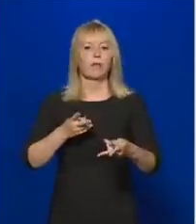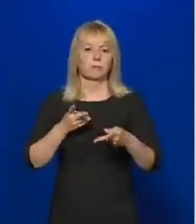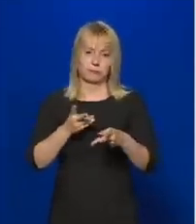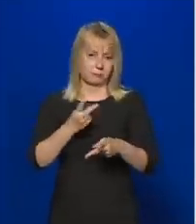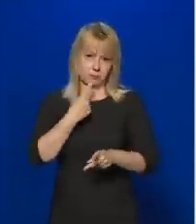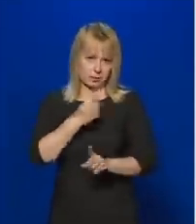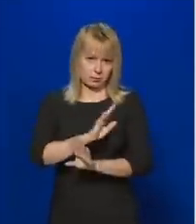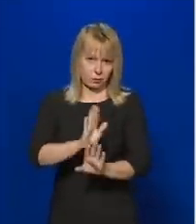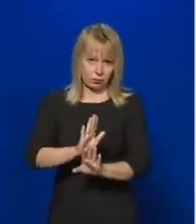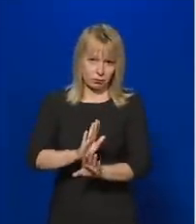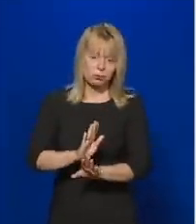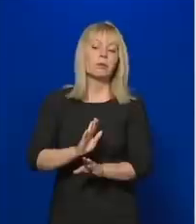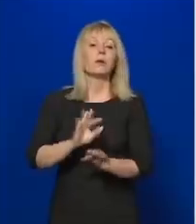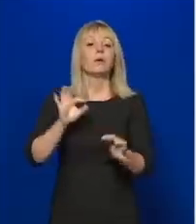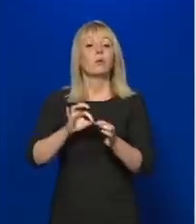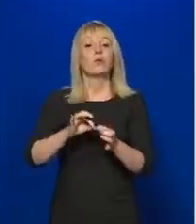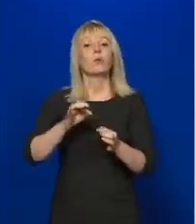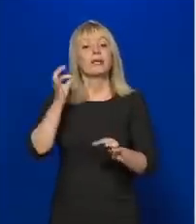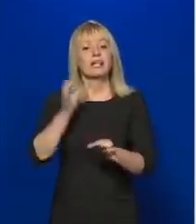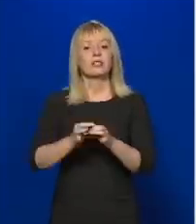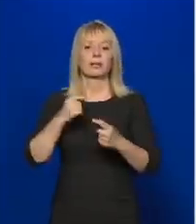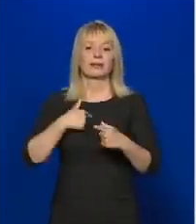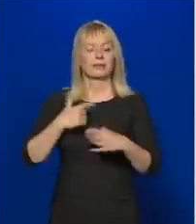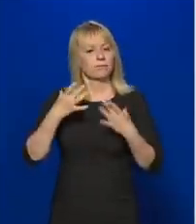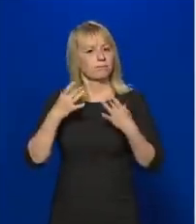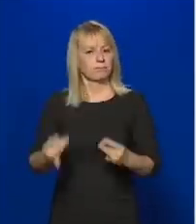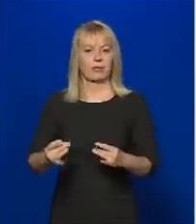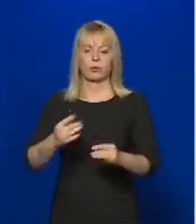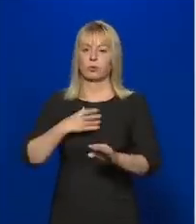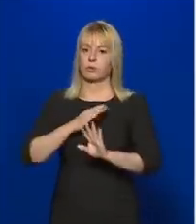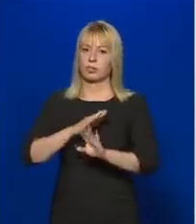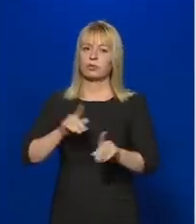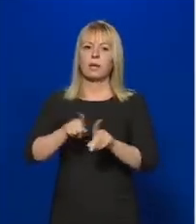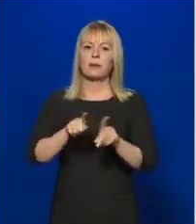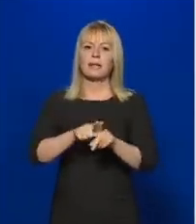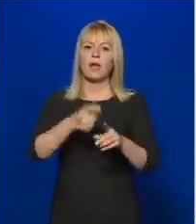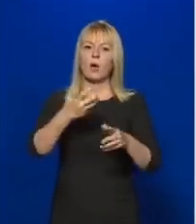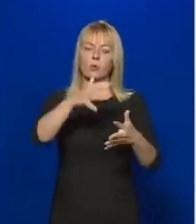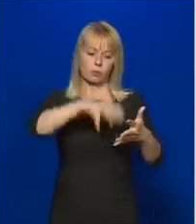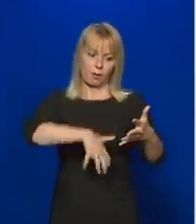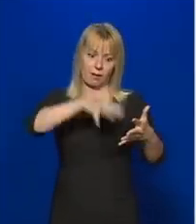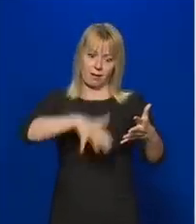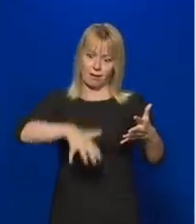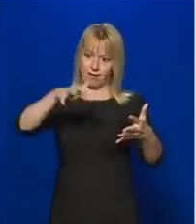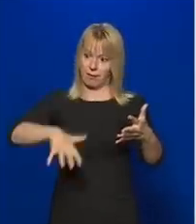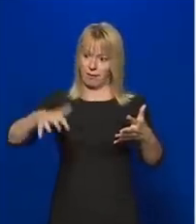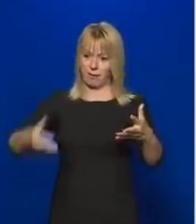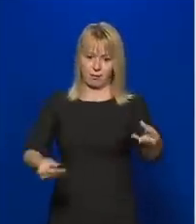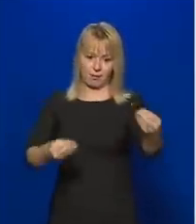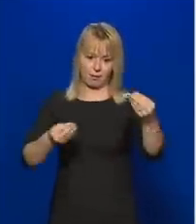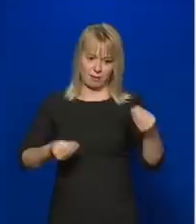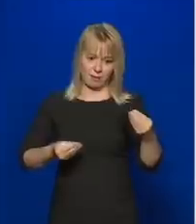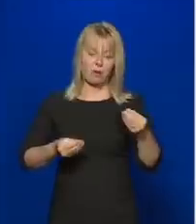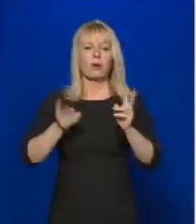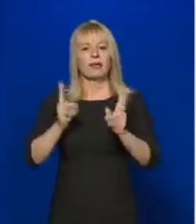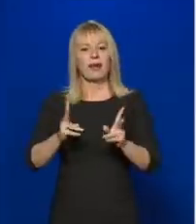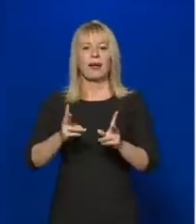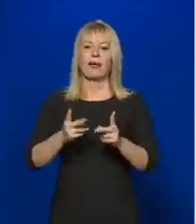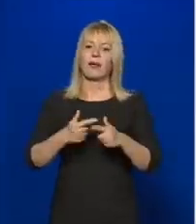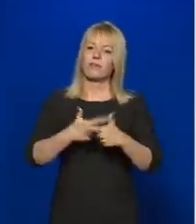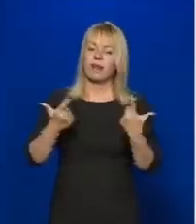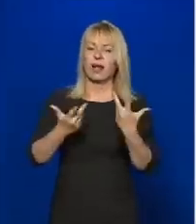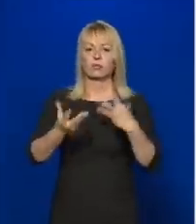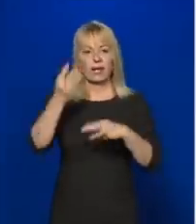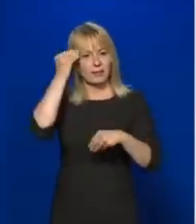konkrét esetben az a meggyűződésem, hogy egy ilyen hosszú nyugaszért született, hogy ne kelljen egy világos és egyértelmű